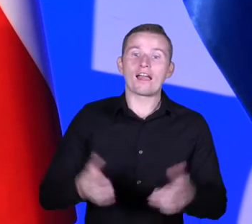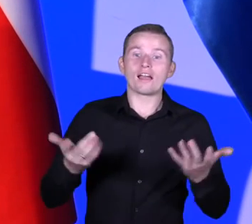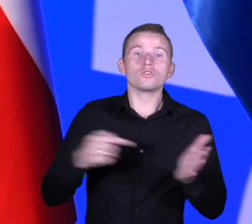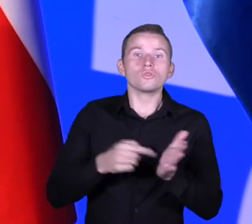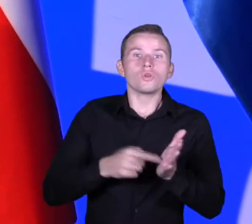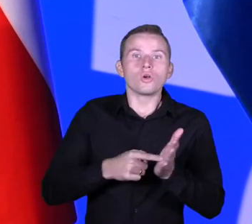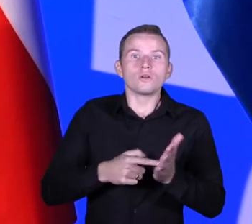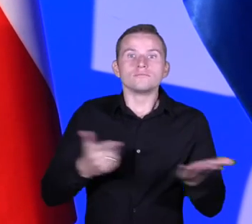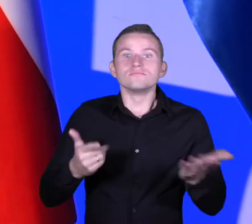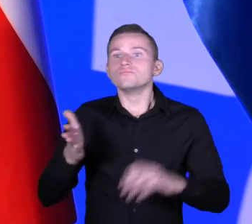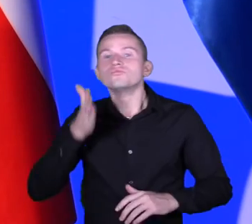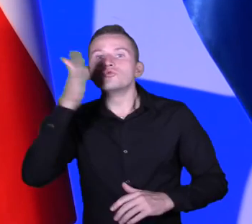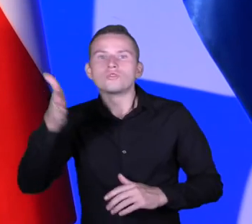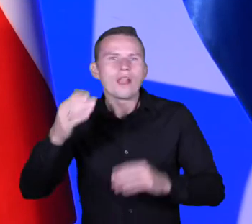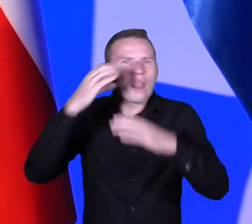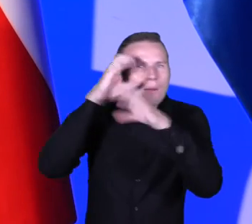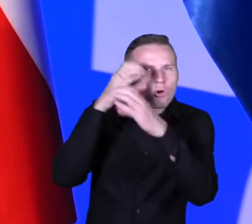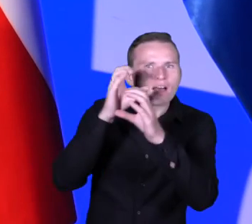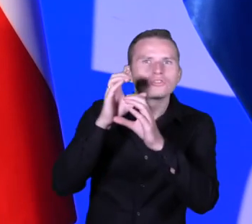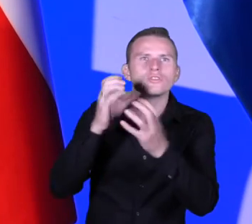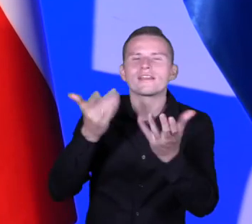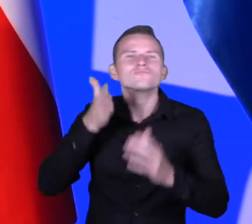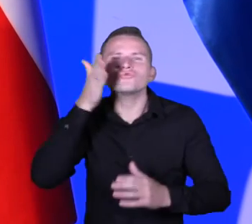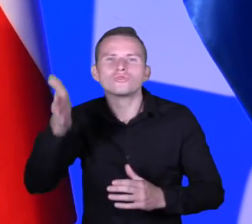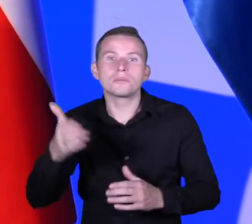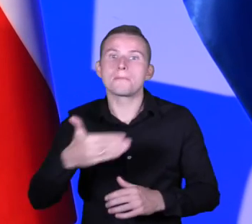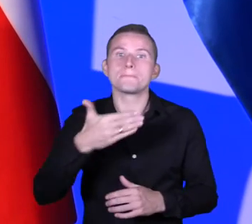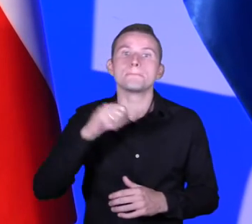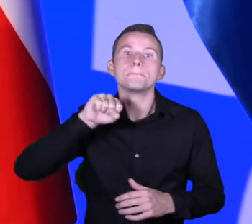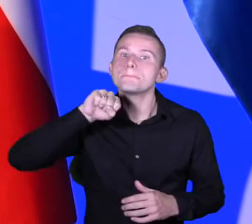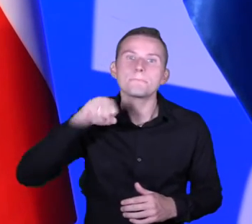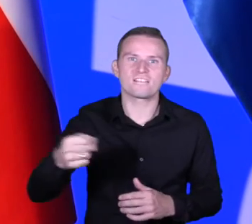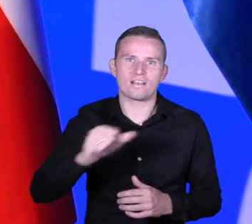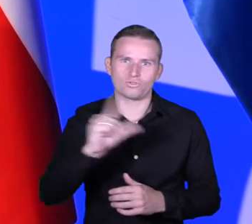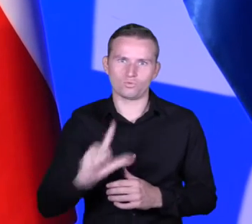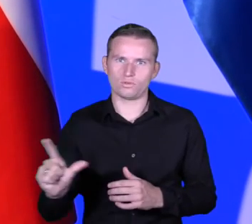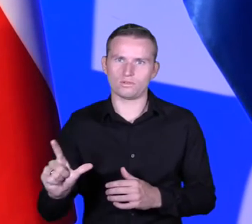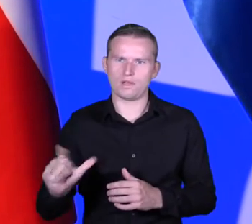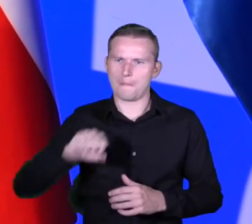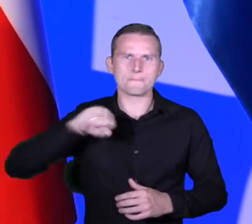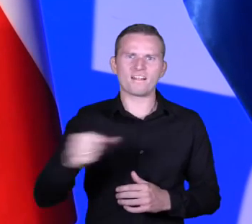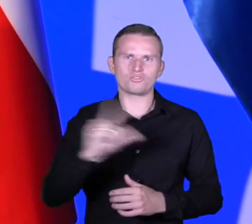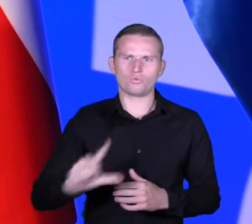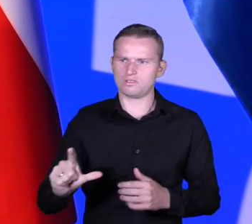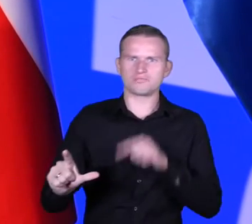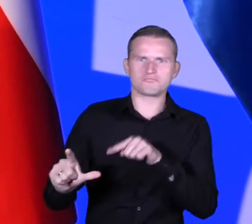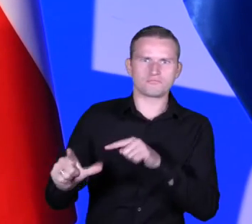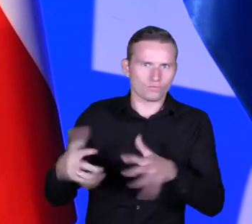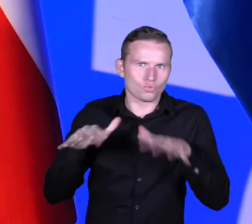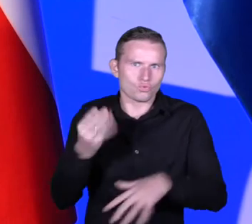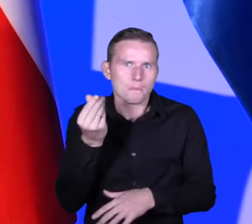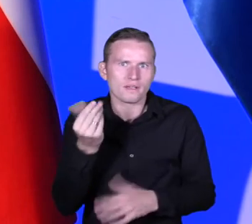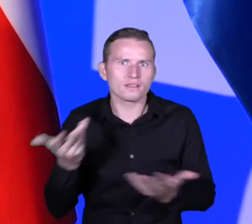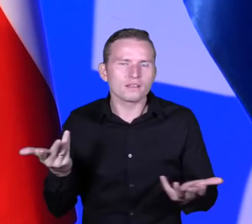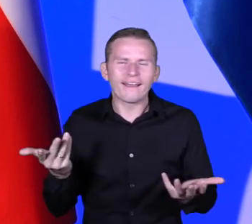tak sama nazwa jak wskazuje Laboratoria Przyszłości, ten miliard złotych, ale czym jest ten miliard złotych? To jest duża kwota, ale tak naprawdę